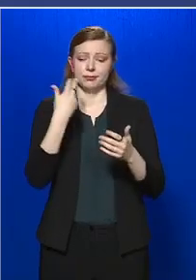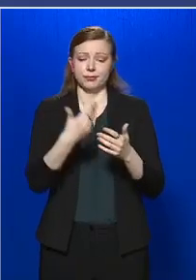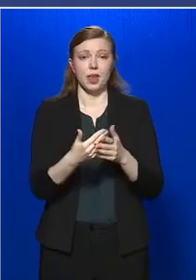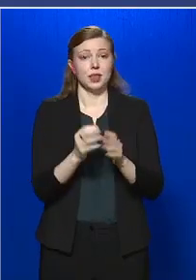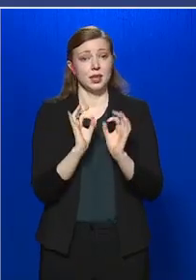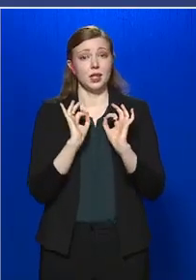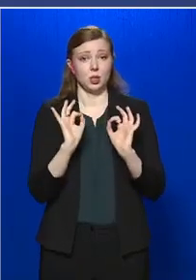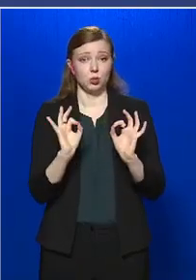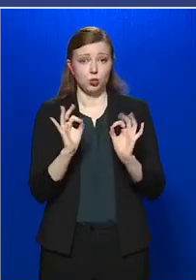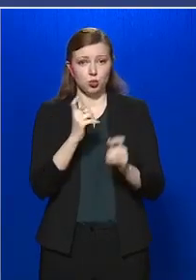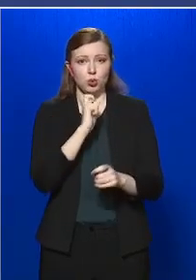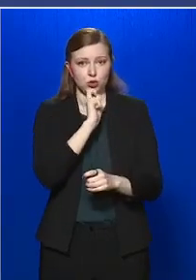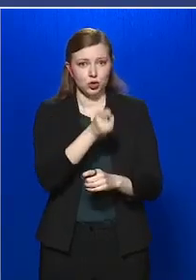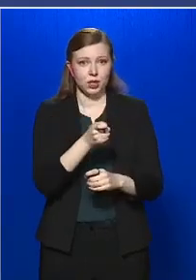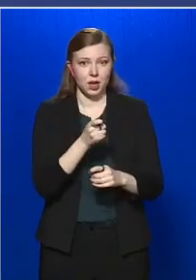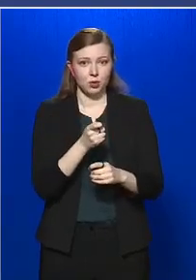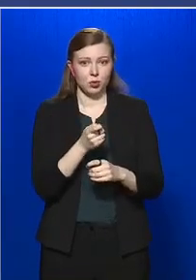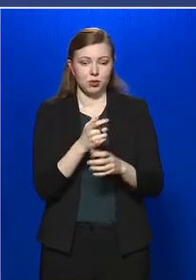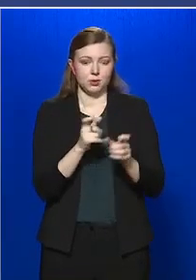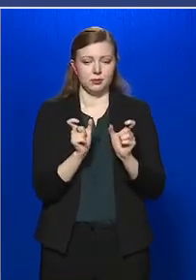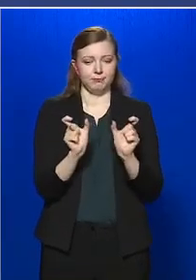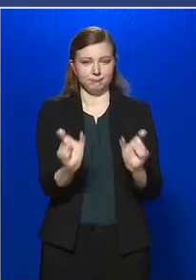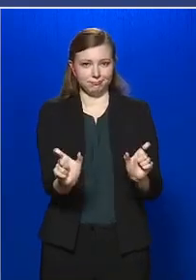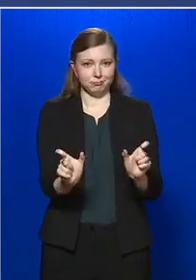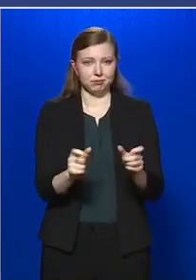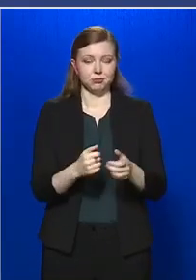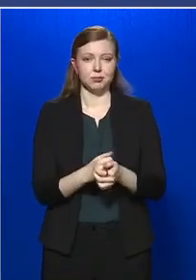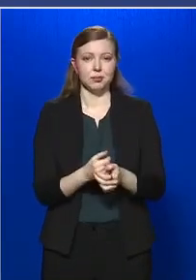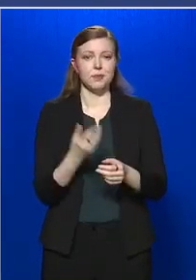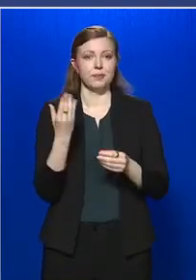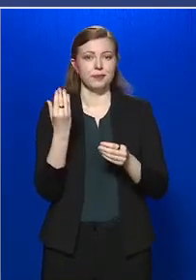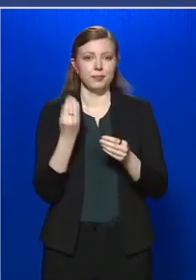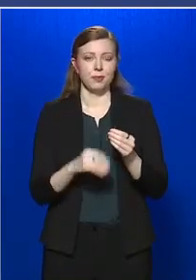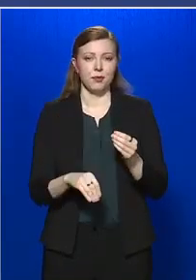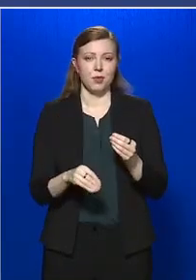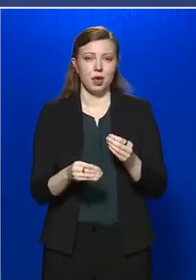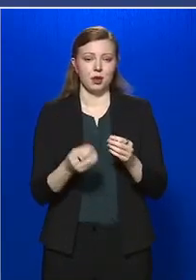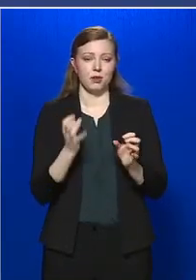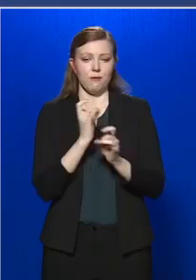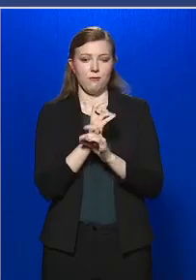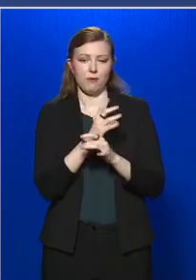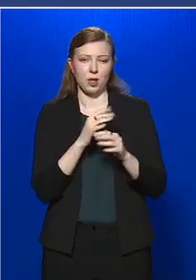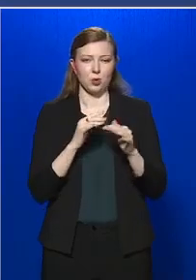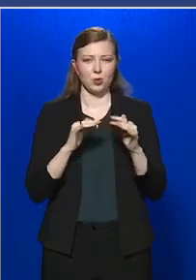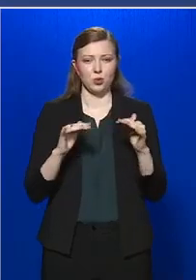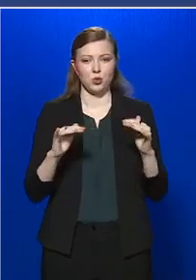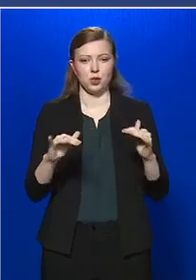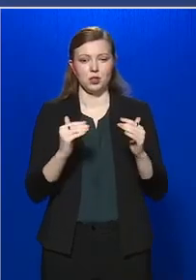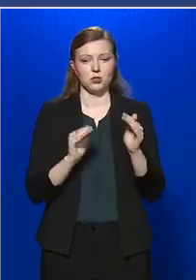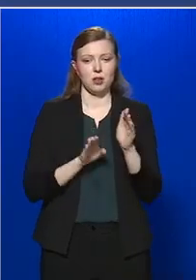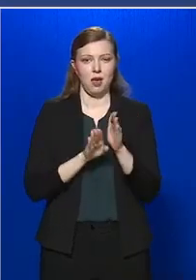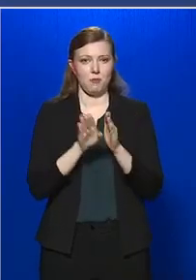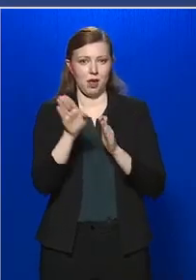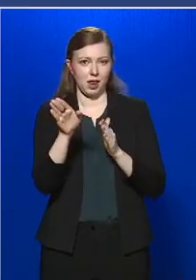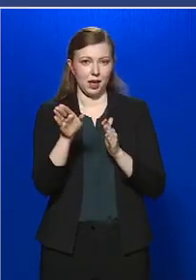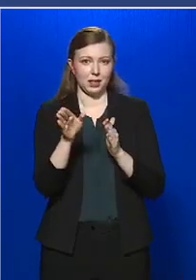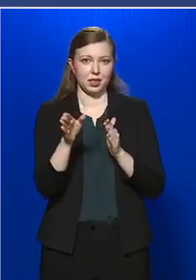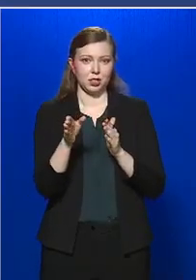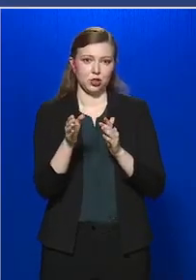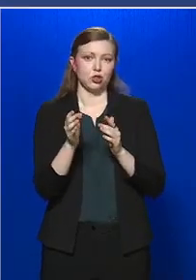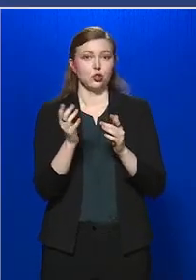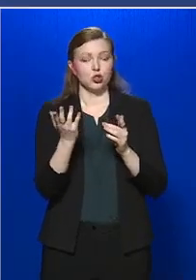nagyon jól sikerült gátat szabni, hiszen a fertőződések emelkedésének